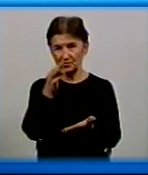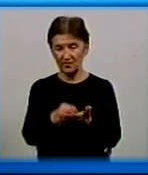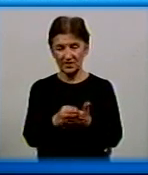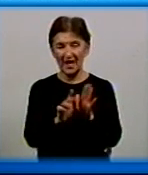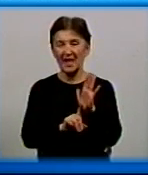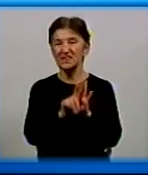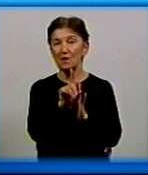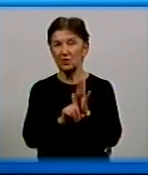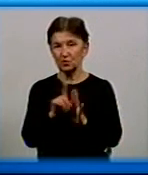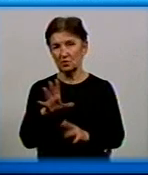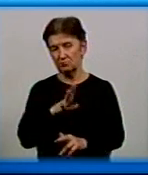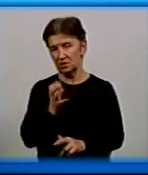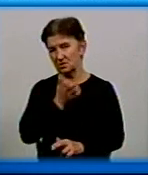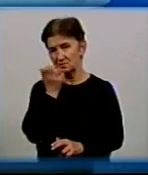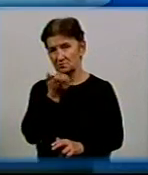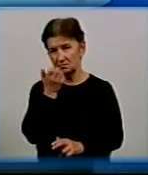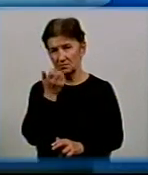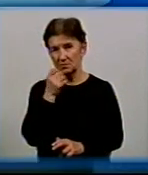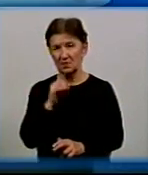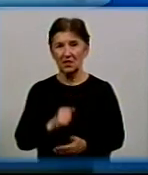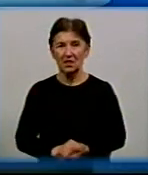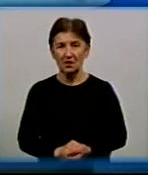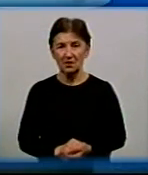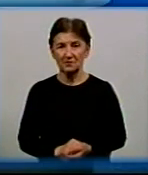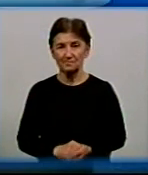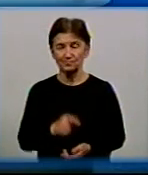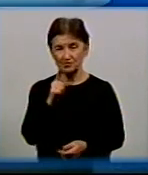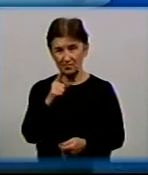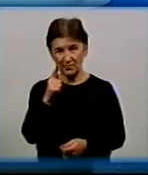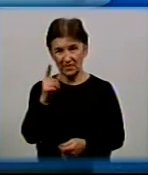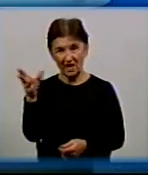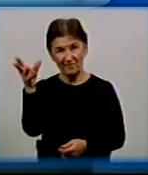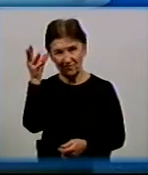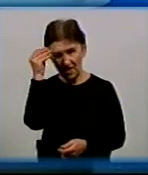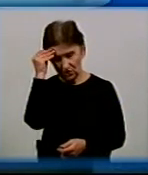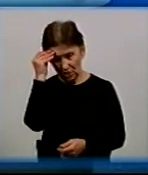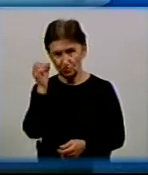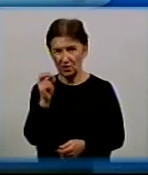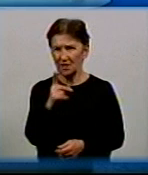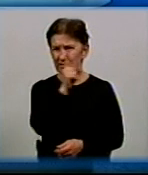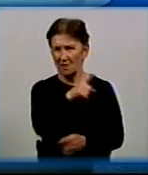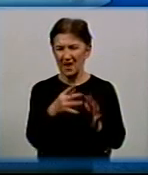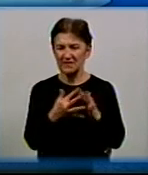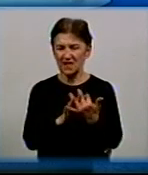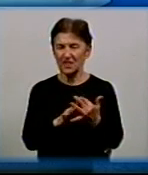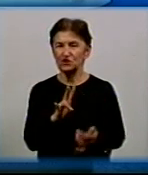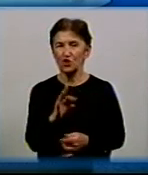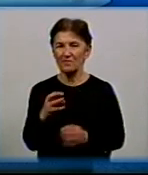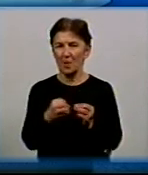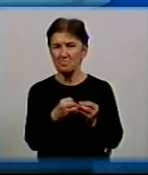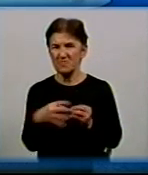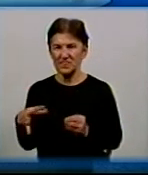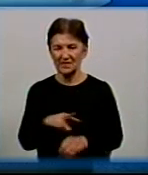були і в квартирах, і в бюджетних закладах. Зважаючи, наприклад, селища Нового, коли 15 мільйонів було